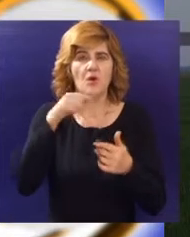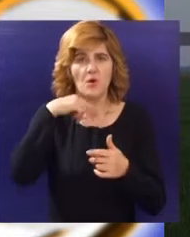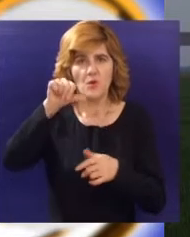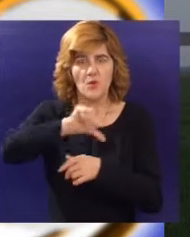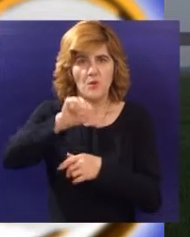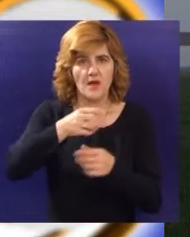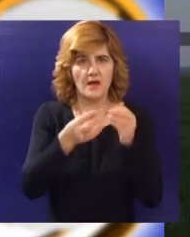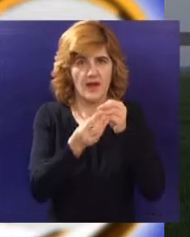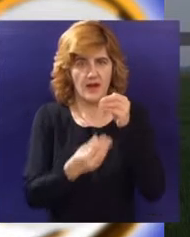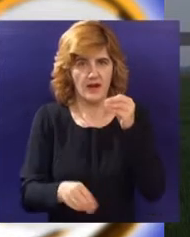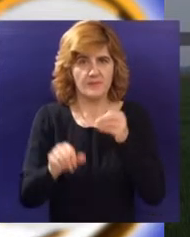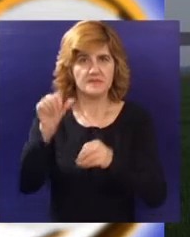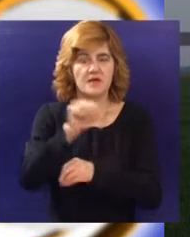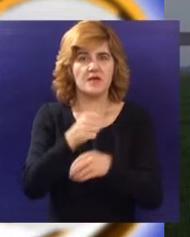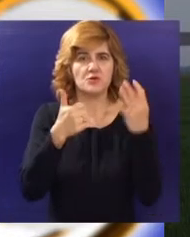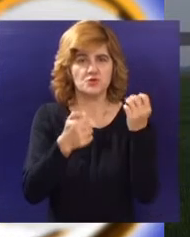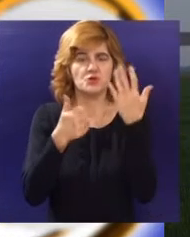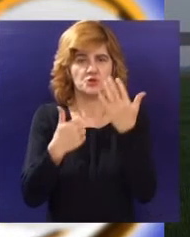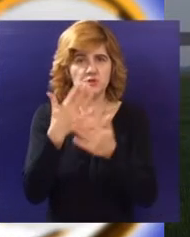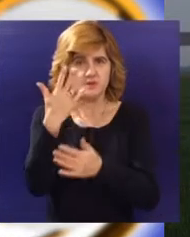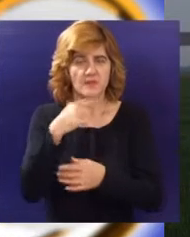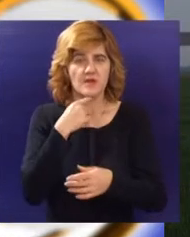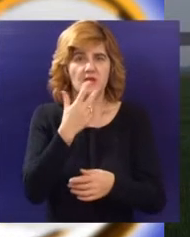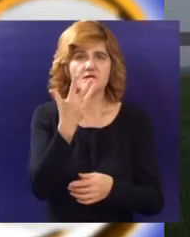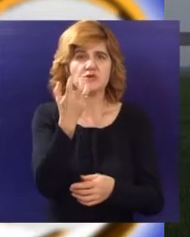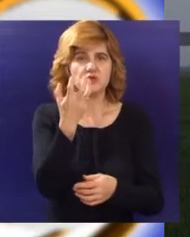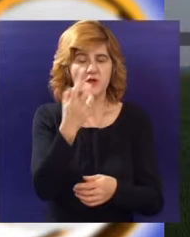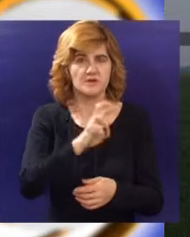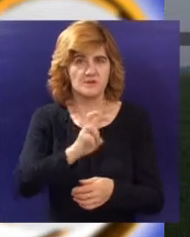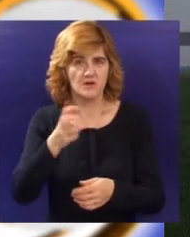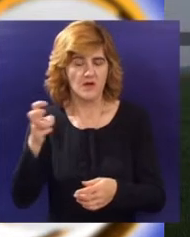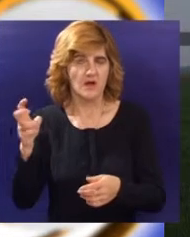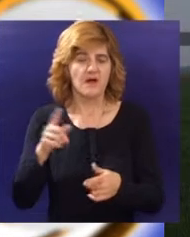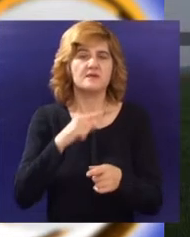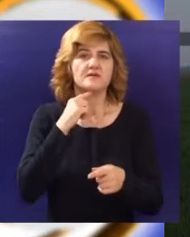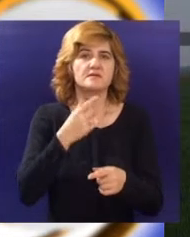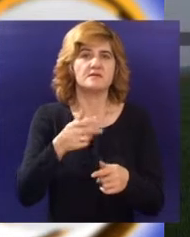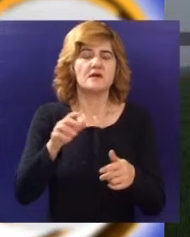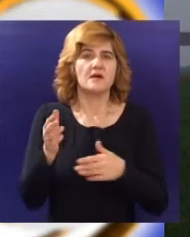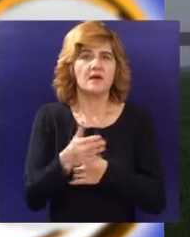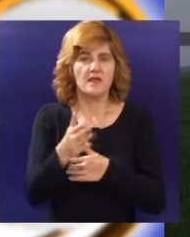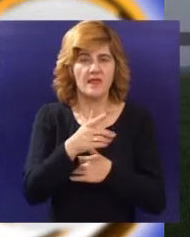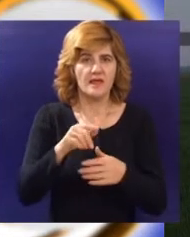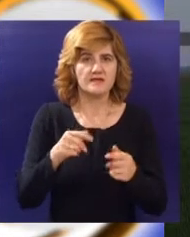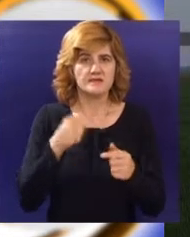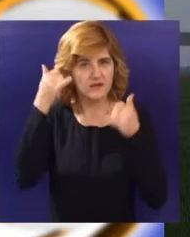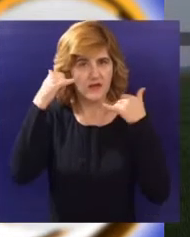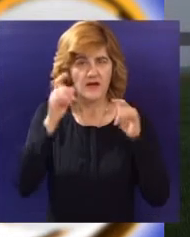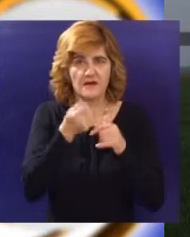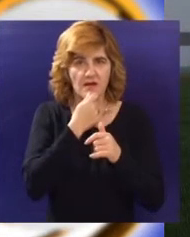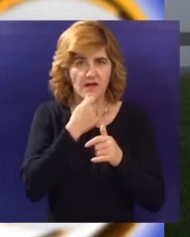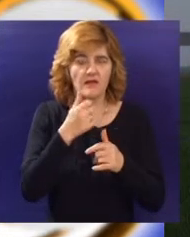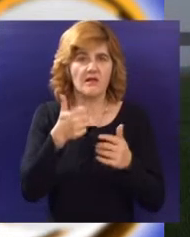uljana repica na 1.665, tri tikale na 400, raž na 350, ozimo krmno bilje na